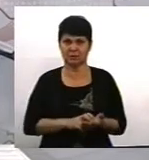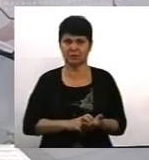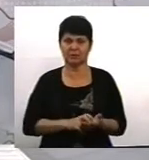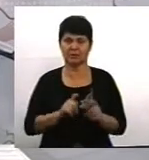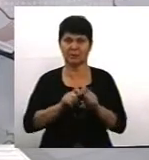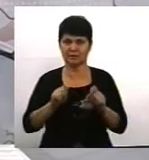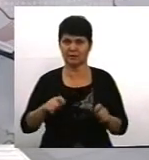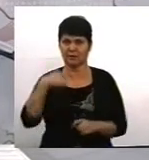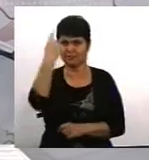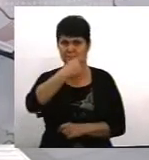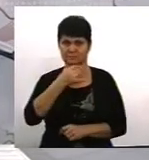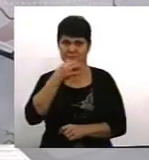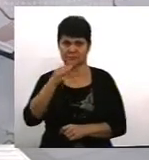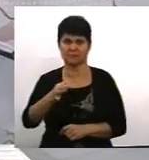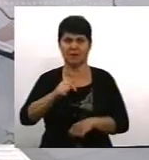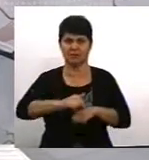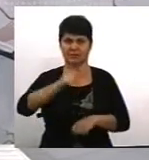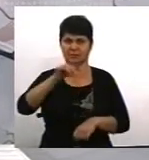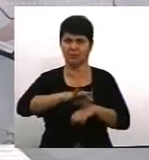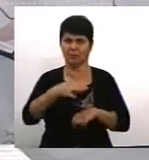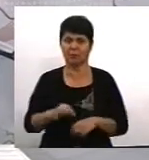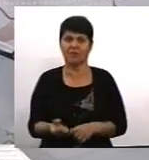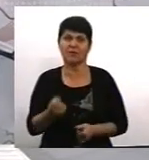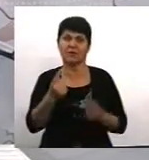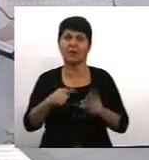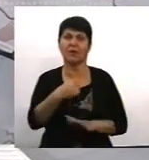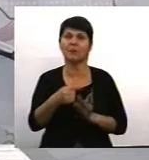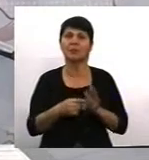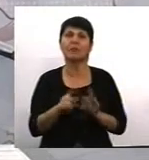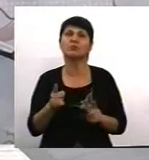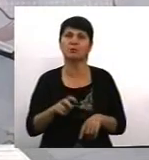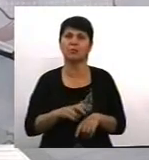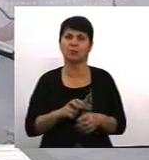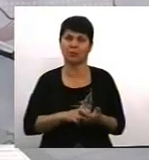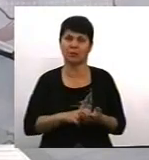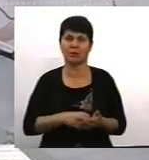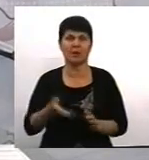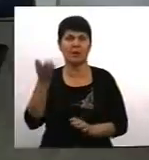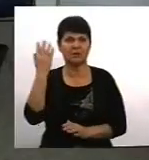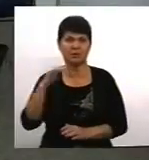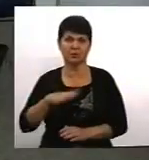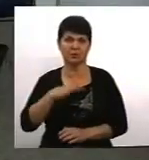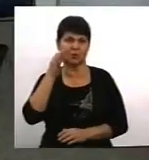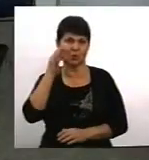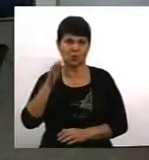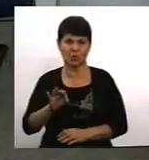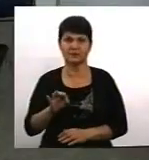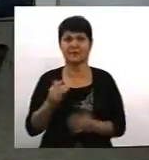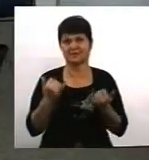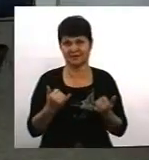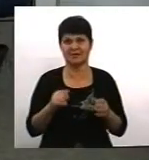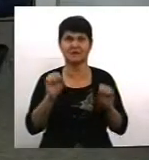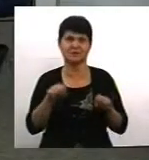обличчя, вона зазнає болю. А тепер виникає питання, чому вона боїться. Тому що колись в неї був досвід. Це я так зараз можу собі